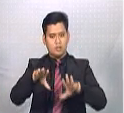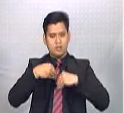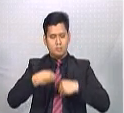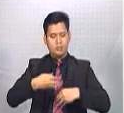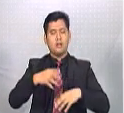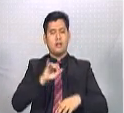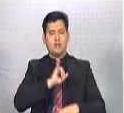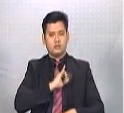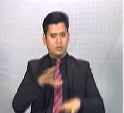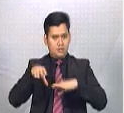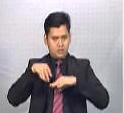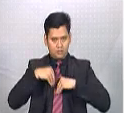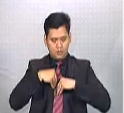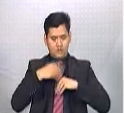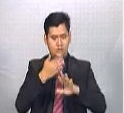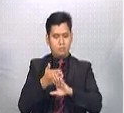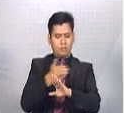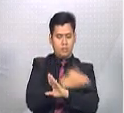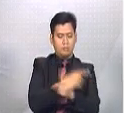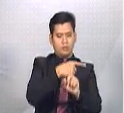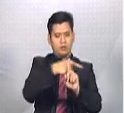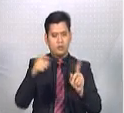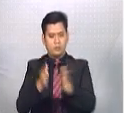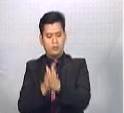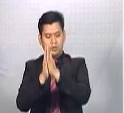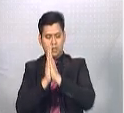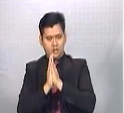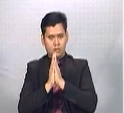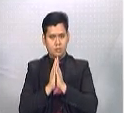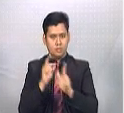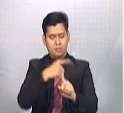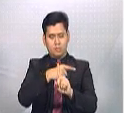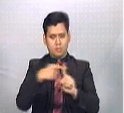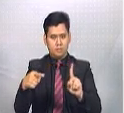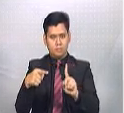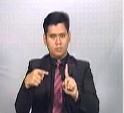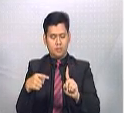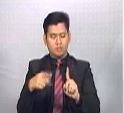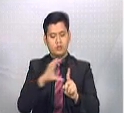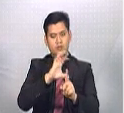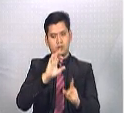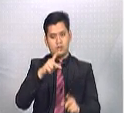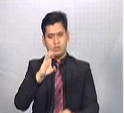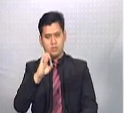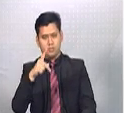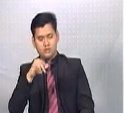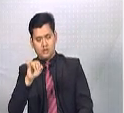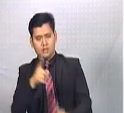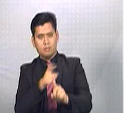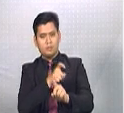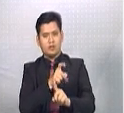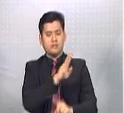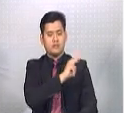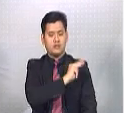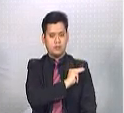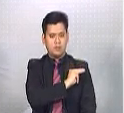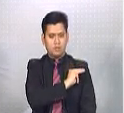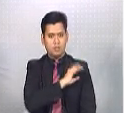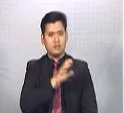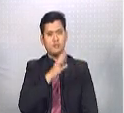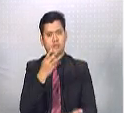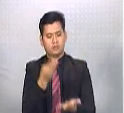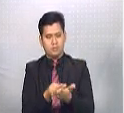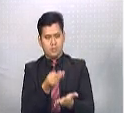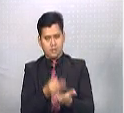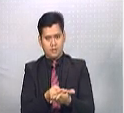mengemukakan permohonan potongan. Permohonan lengkap perlu dialamatkan kepada bahagian cukai Kementerian Keuangan. Penderma dinasihat